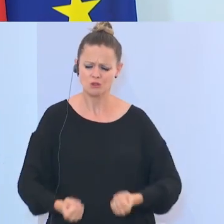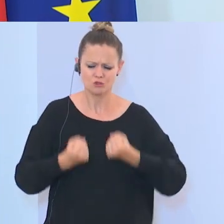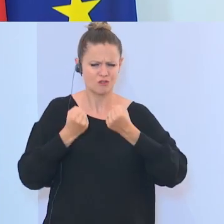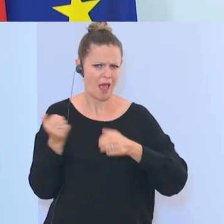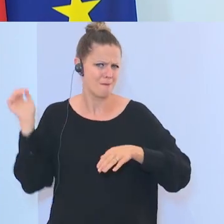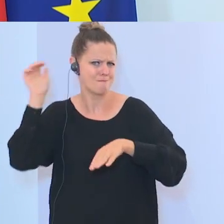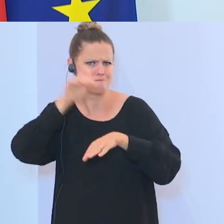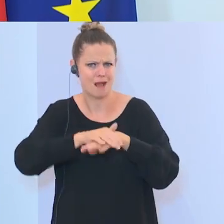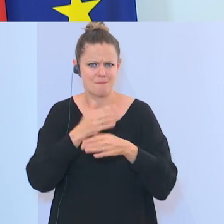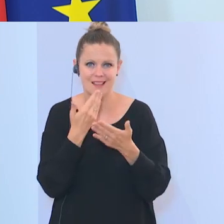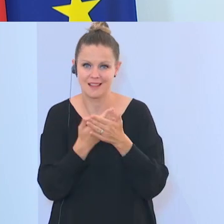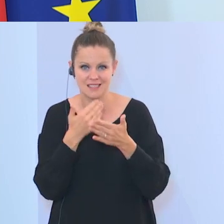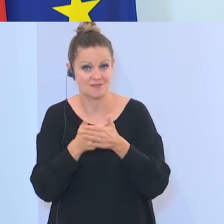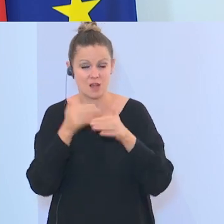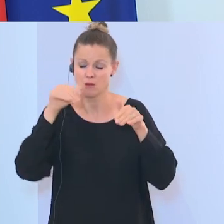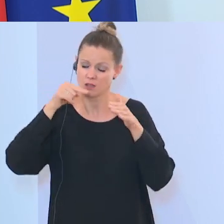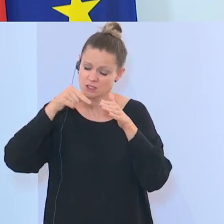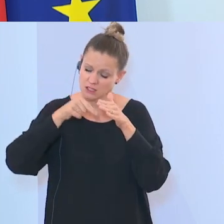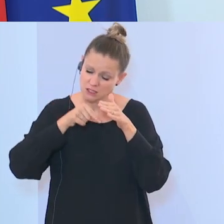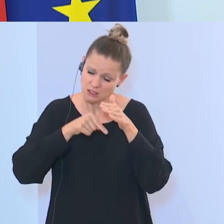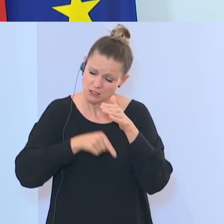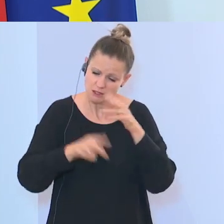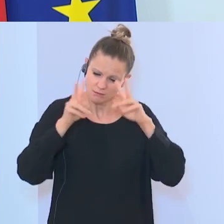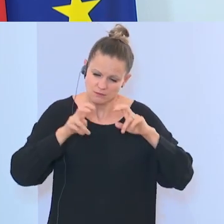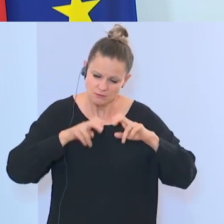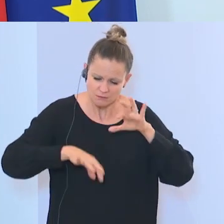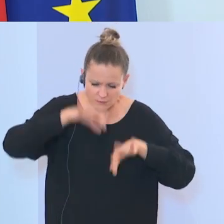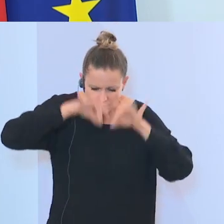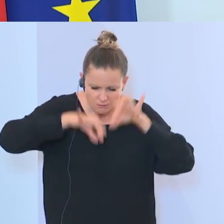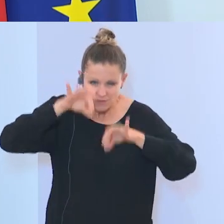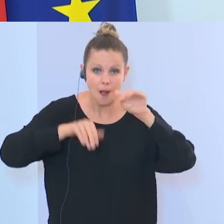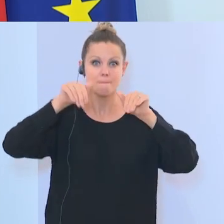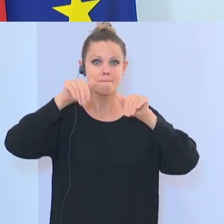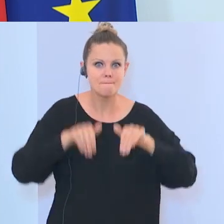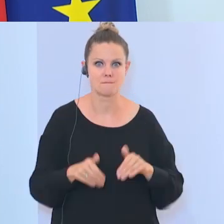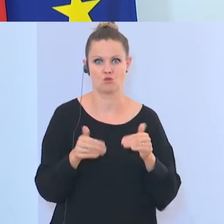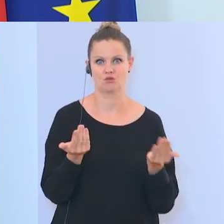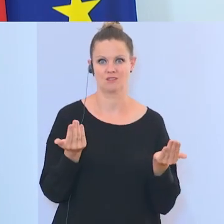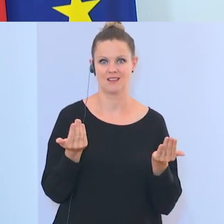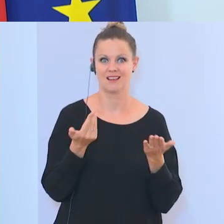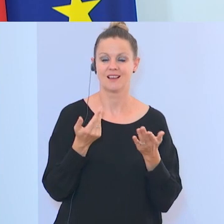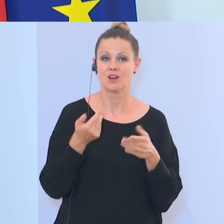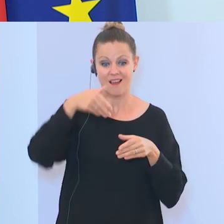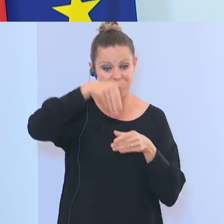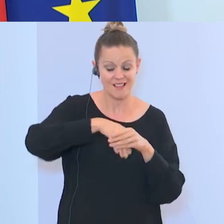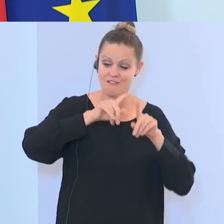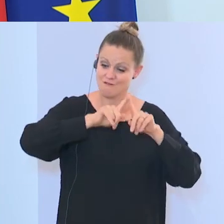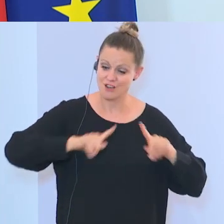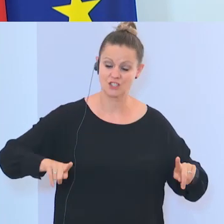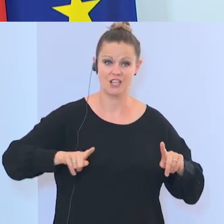dieser Ideologie erforscht. Und wenn ich sage erforscht, meine ich verschiedene Dimensionen, Frau